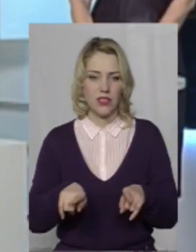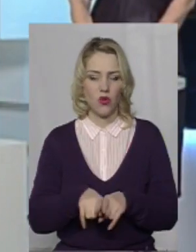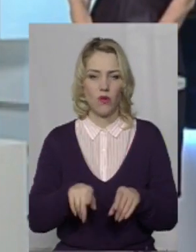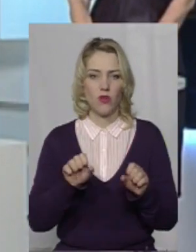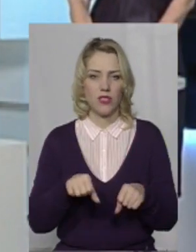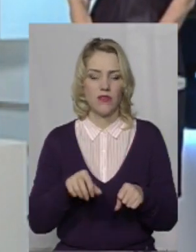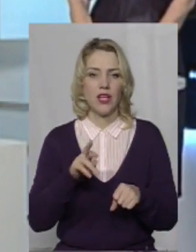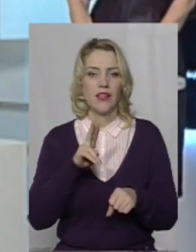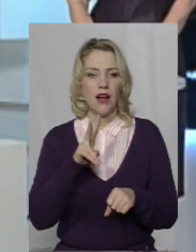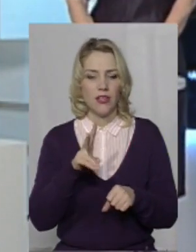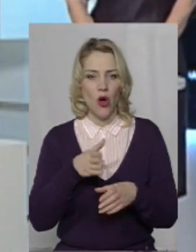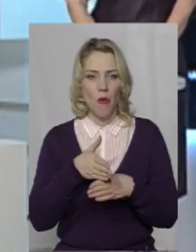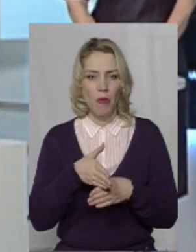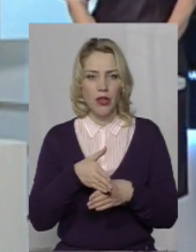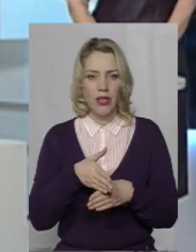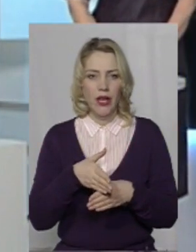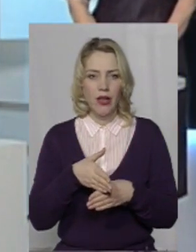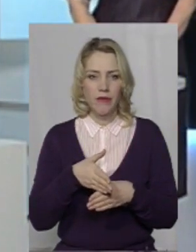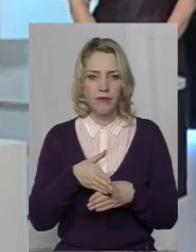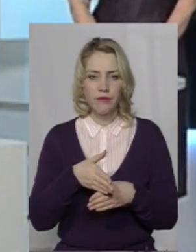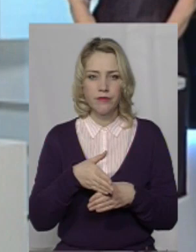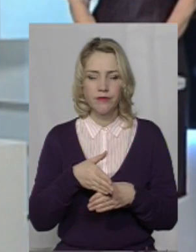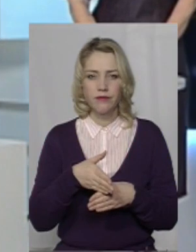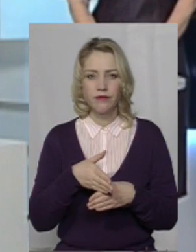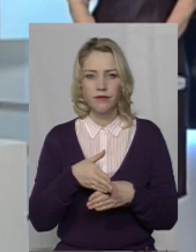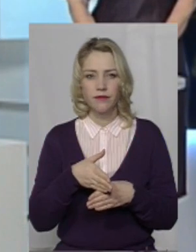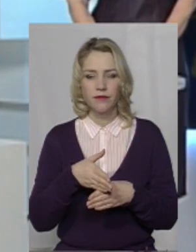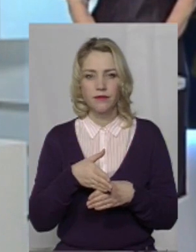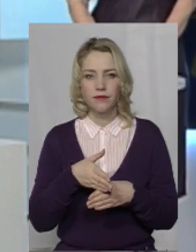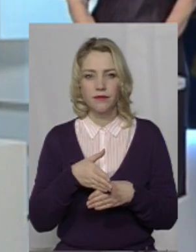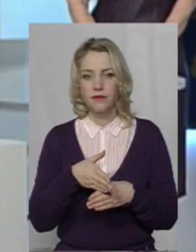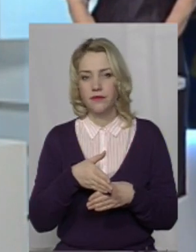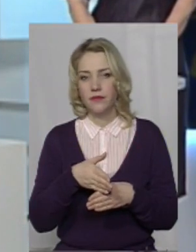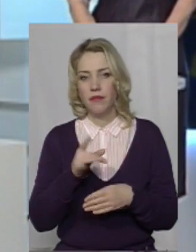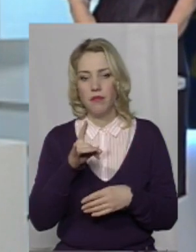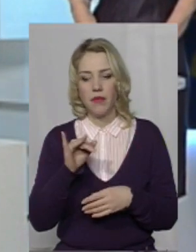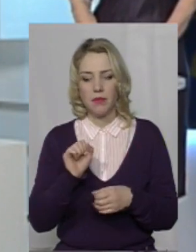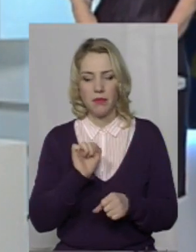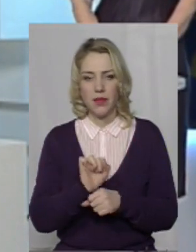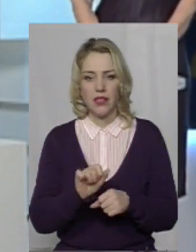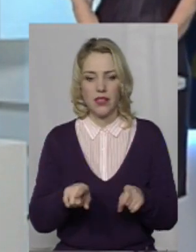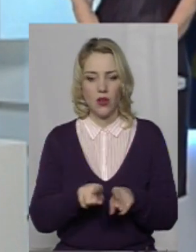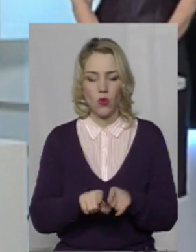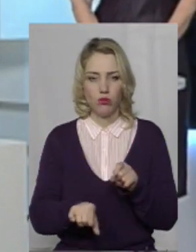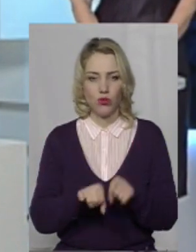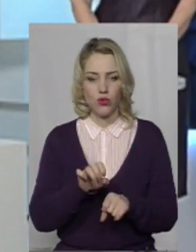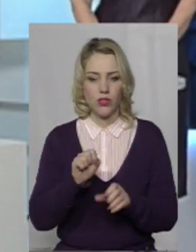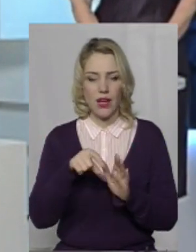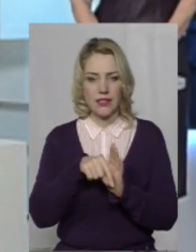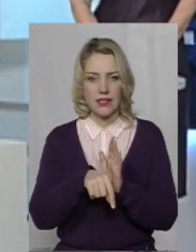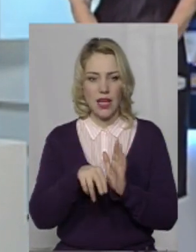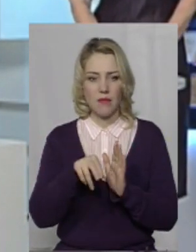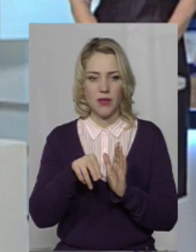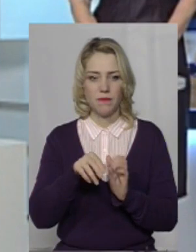такою можливістю, як допомогти саме в припиненні даного правопорушення, а саме,